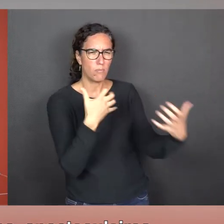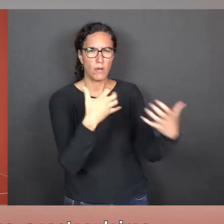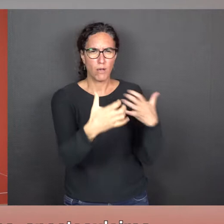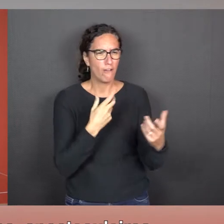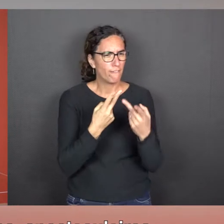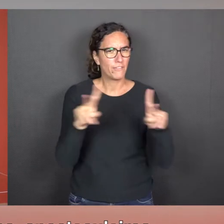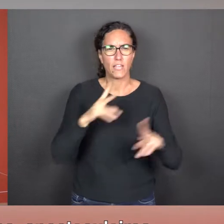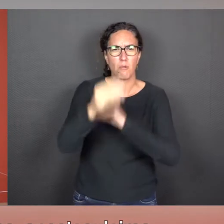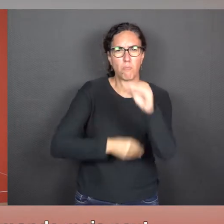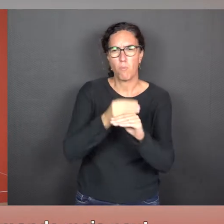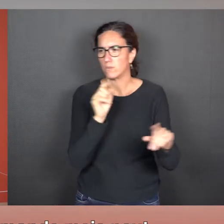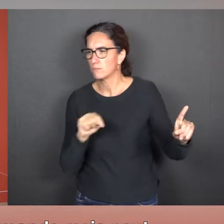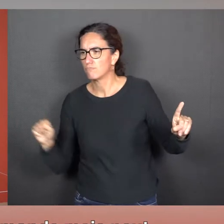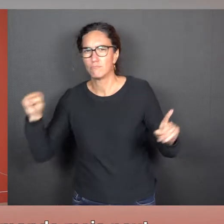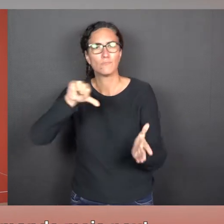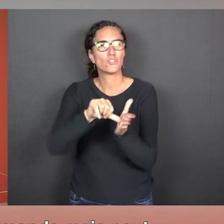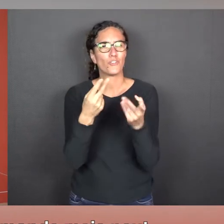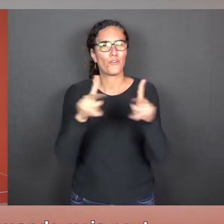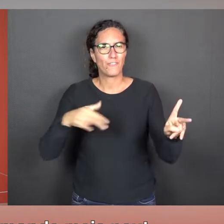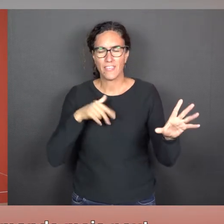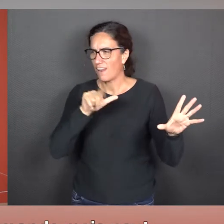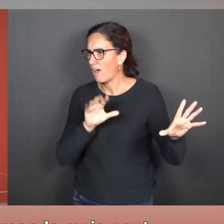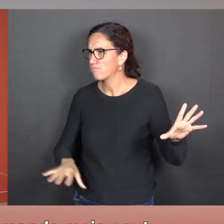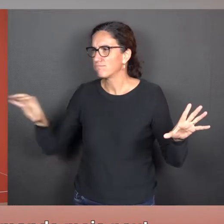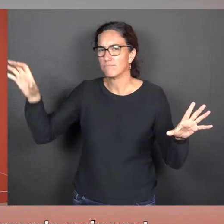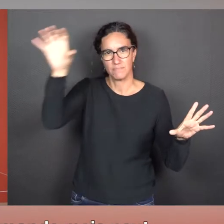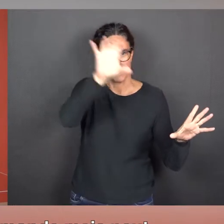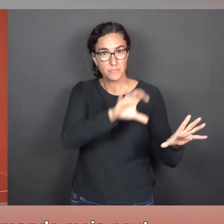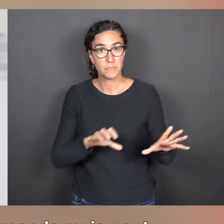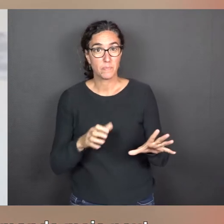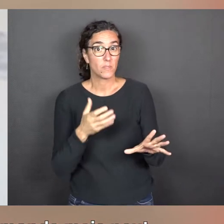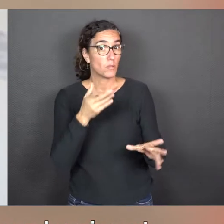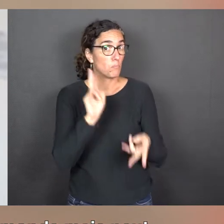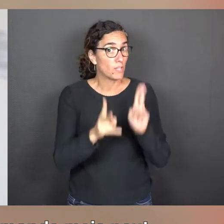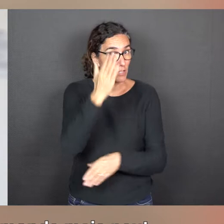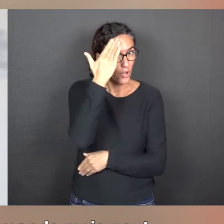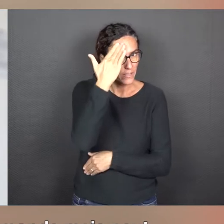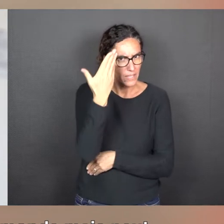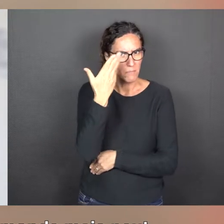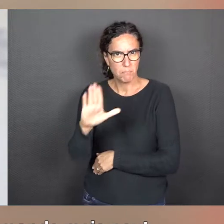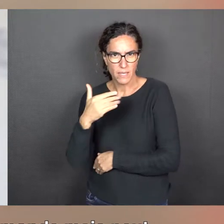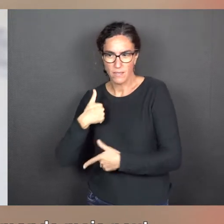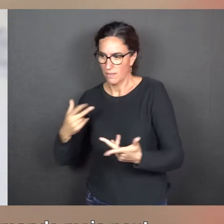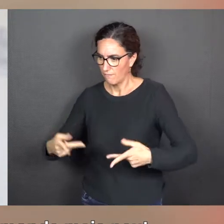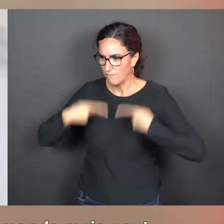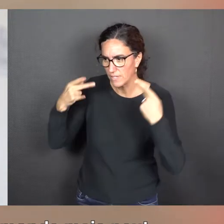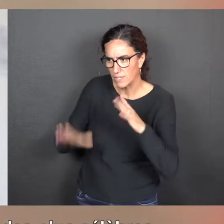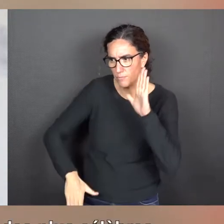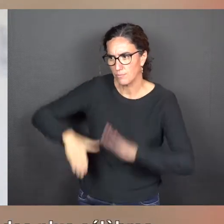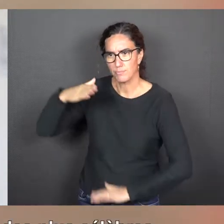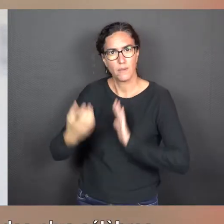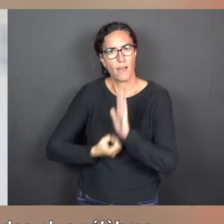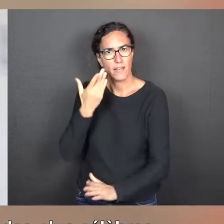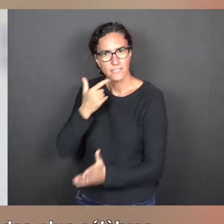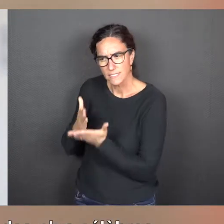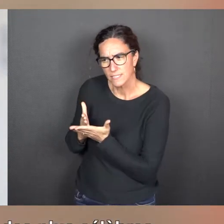centres-villes de nombreuses cités dans le monde. Mais peut-être ne connaissez-vous pas le parcours de cette